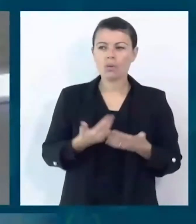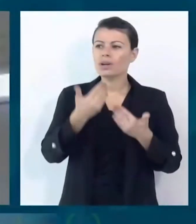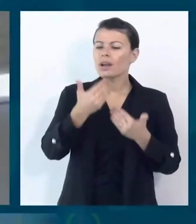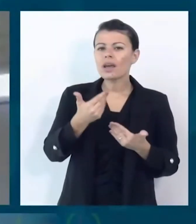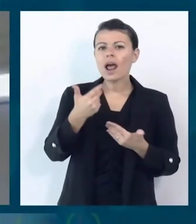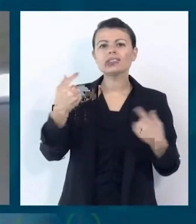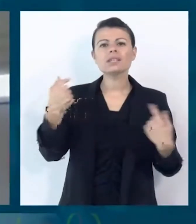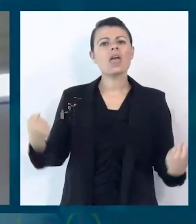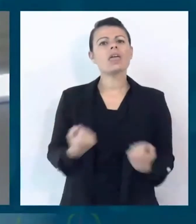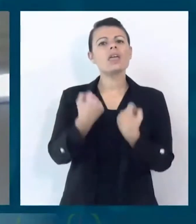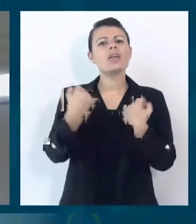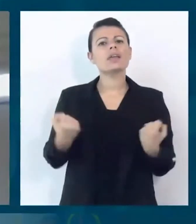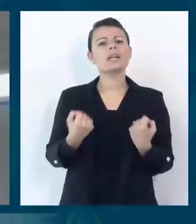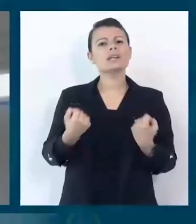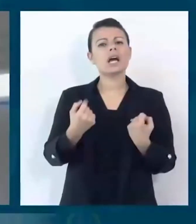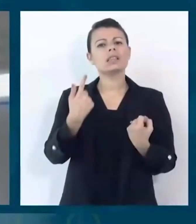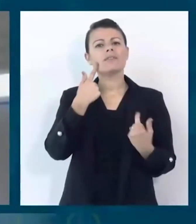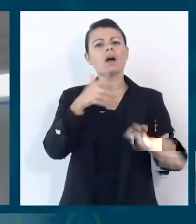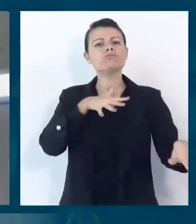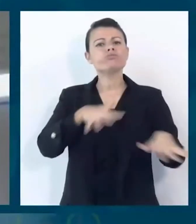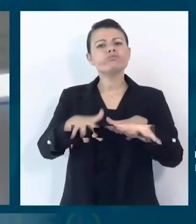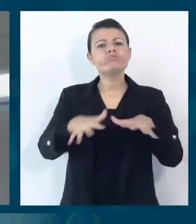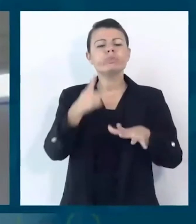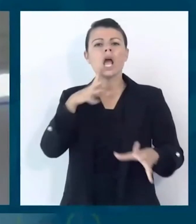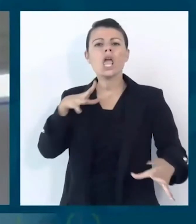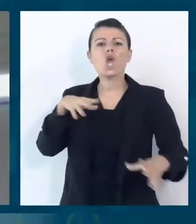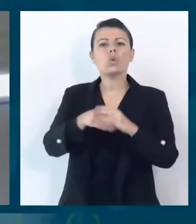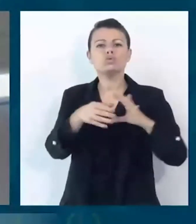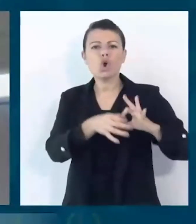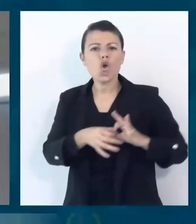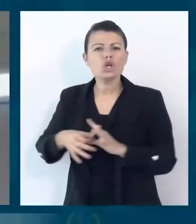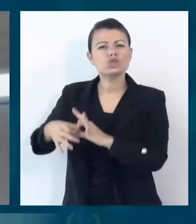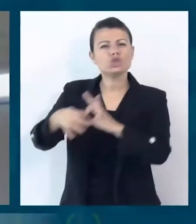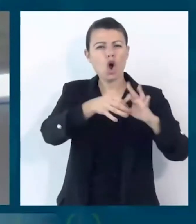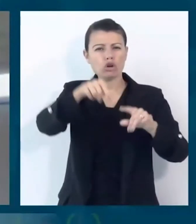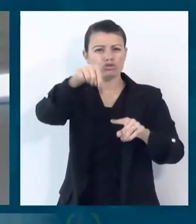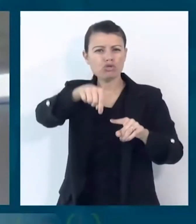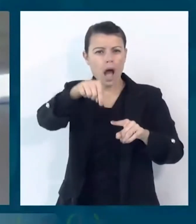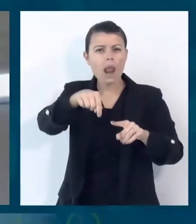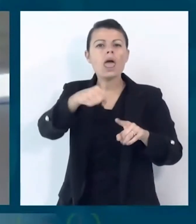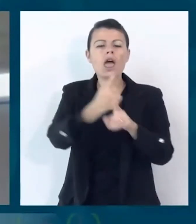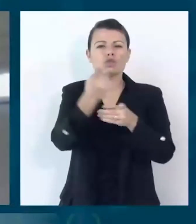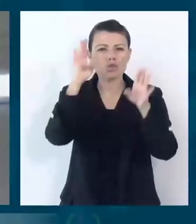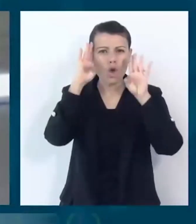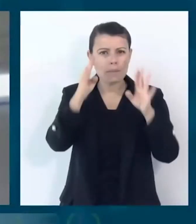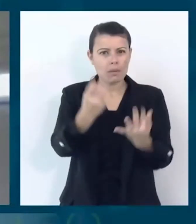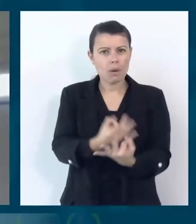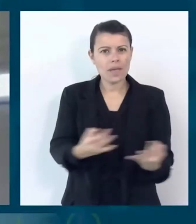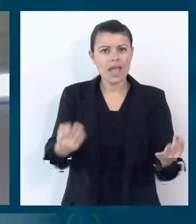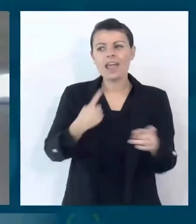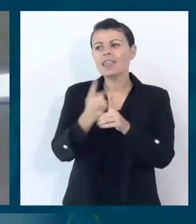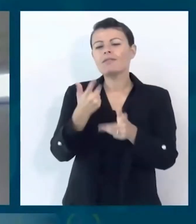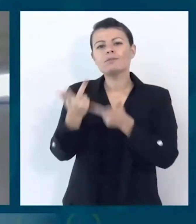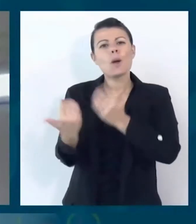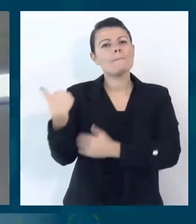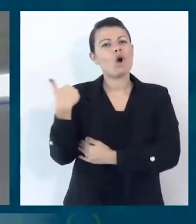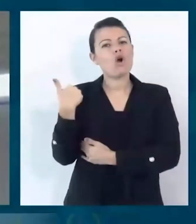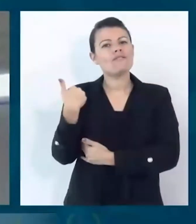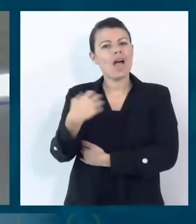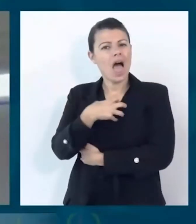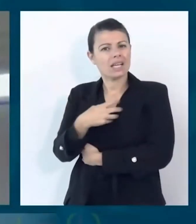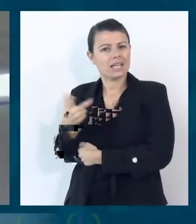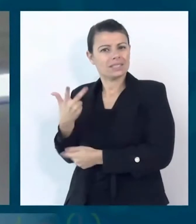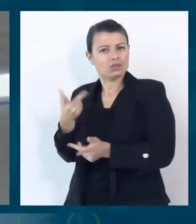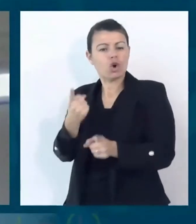di promozione dell'inclusione sociale bisognerà quindi essere ambiziosi come diceva l'assessore e assicurare che gli